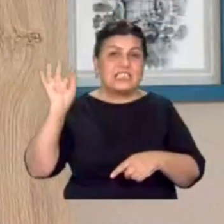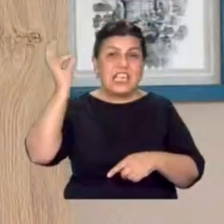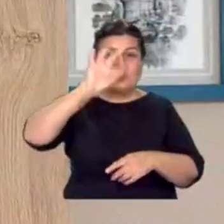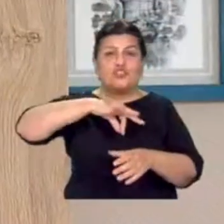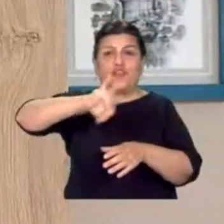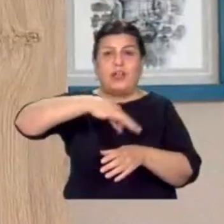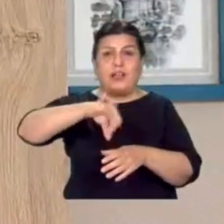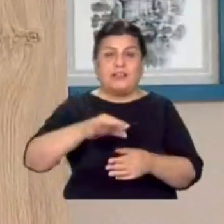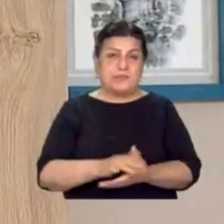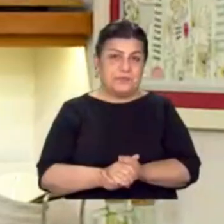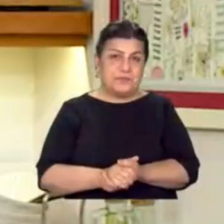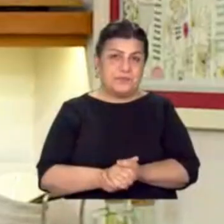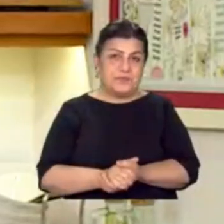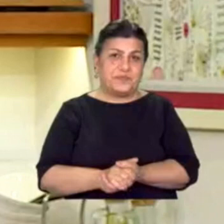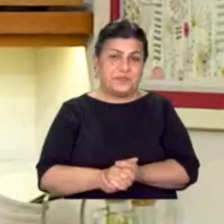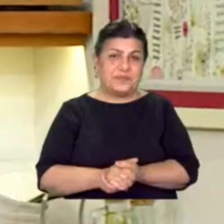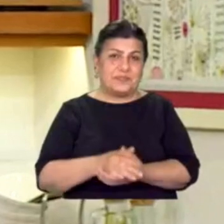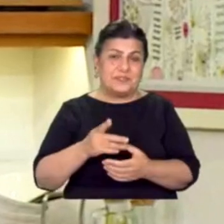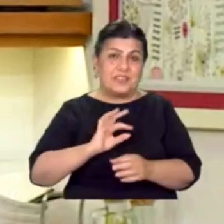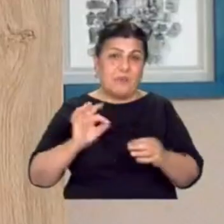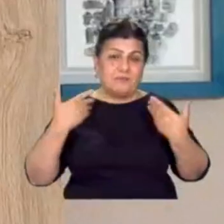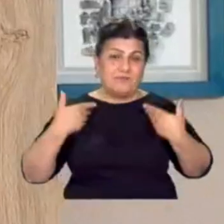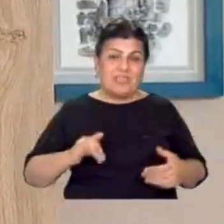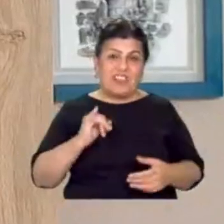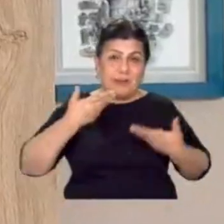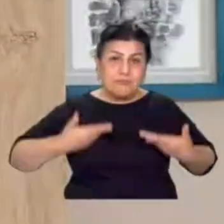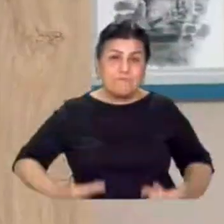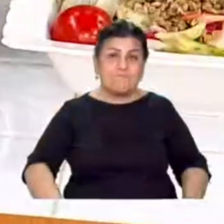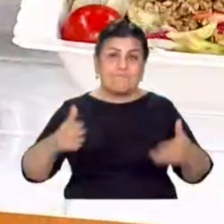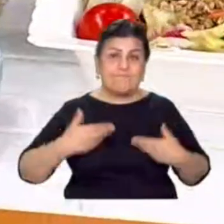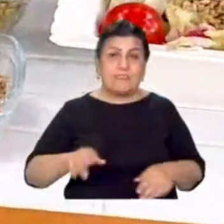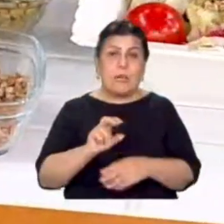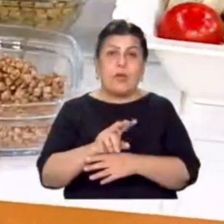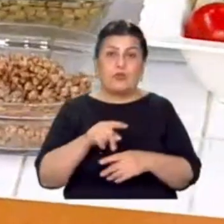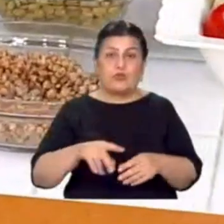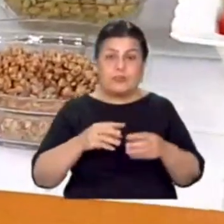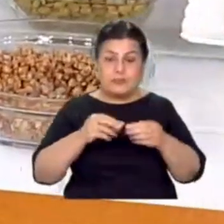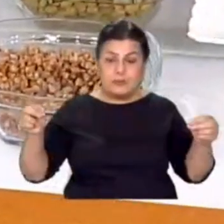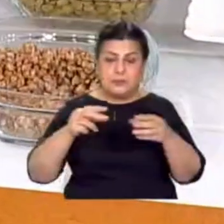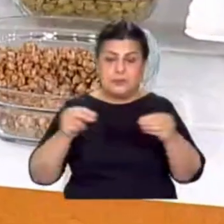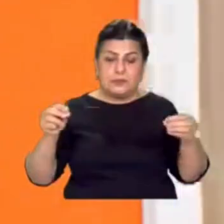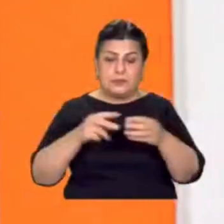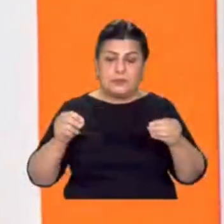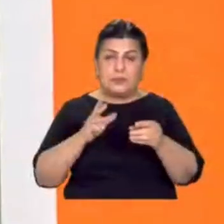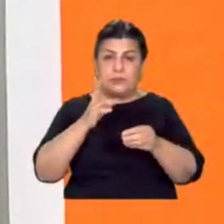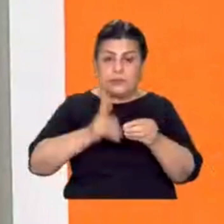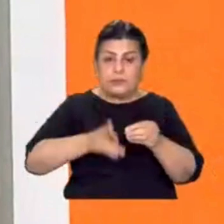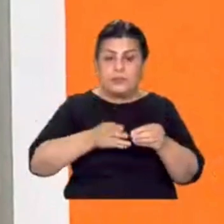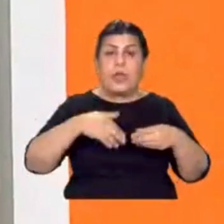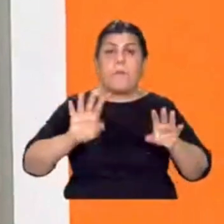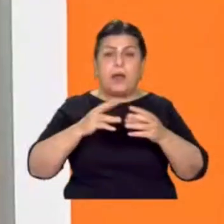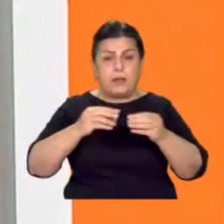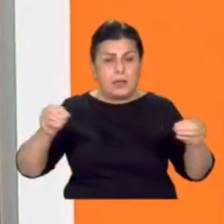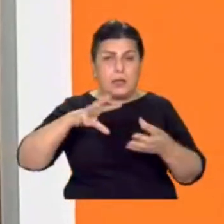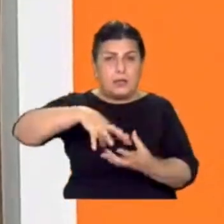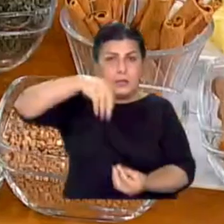çay. Mardanoz da diuretik. Diuretik, aynen. Böyle çok saplarından ayırmadan en uç kısmını çıtırırız. Kalın kısmını alıyorsun. Aynen.